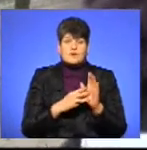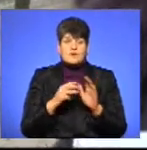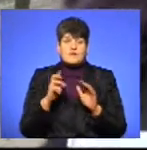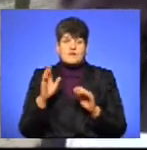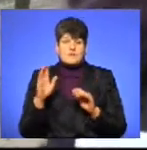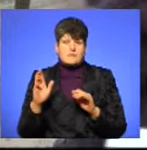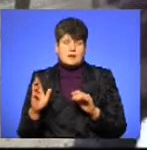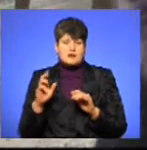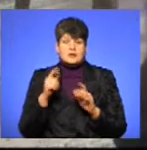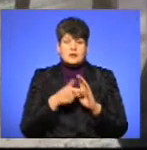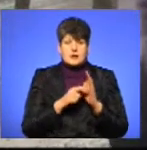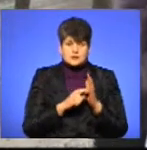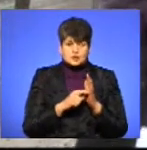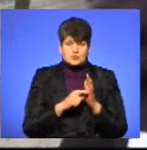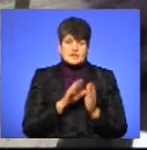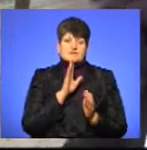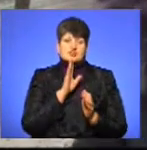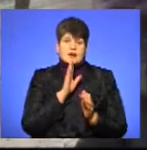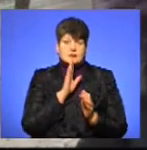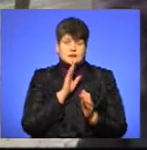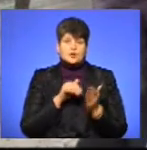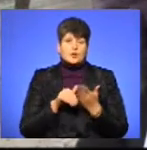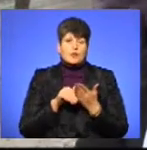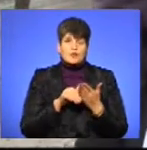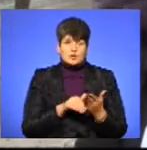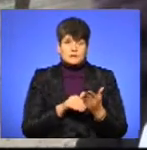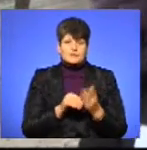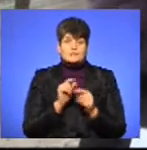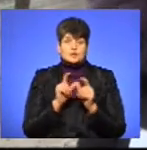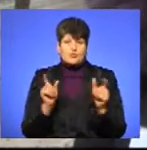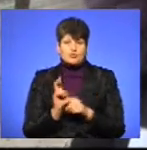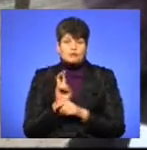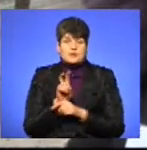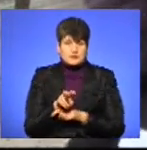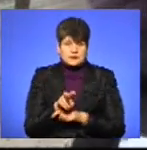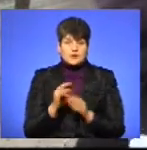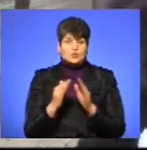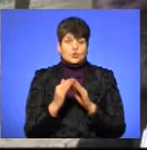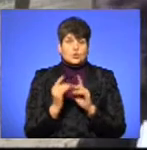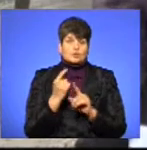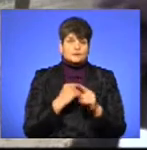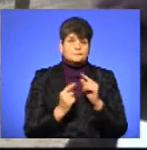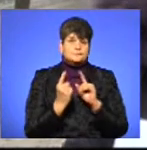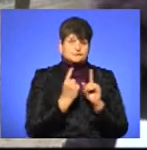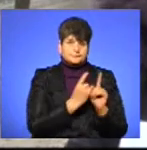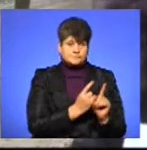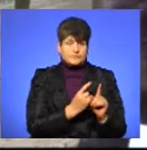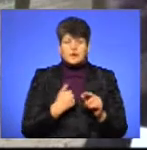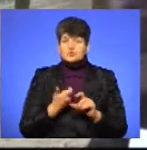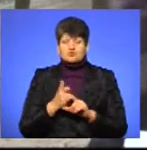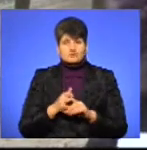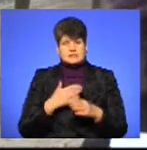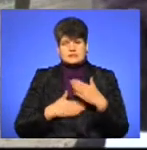-класу, дівчатка допомогли і до школи прийти, і додому. Я дуже